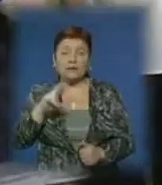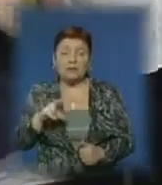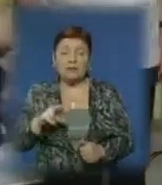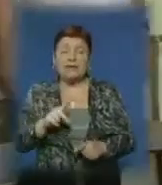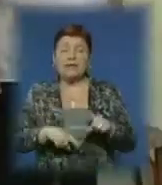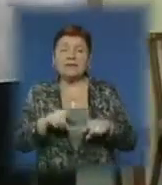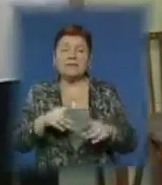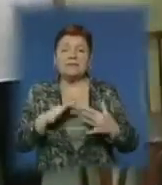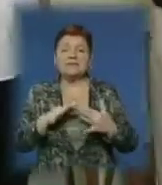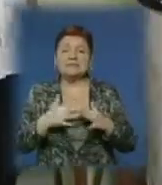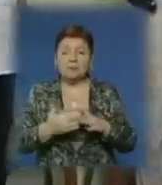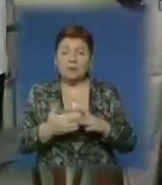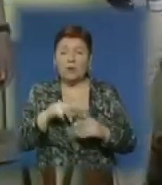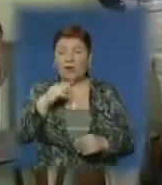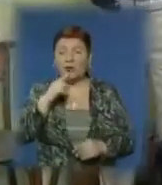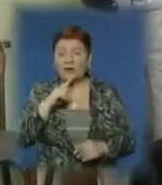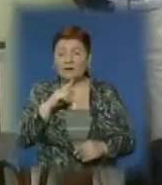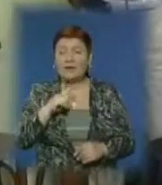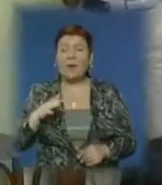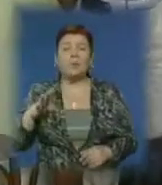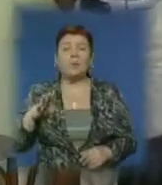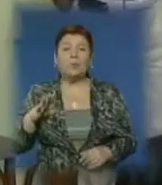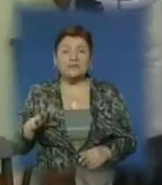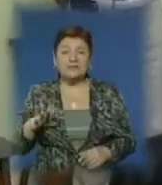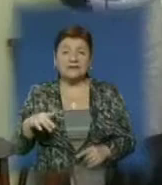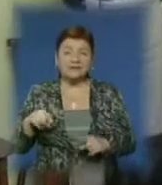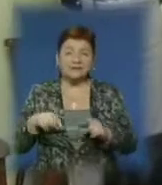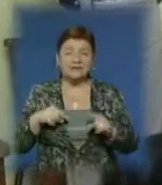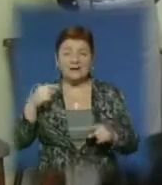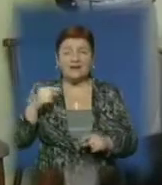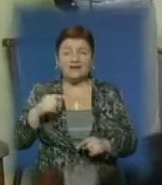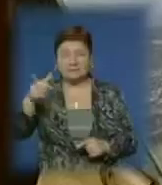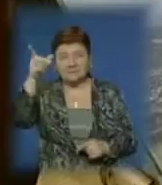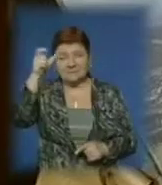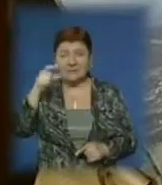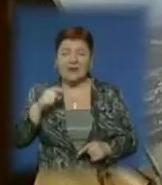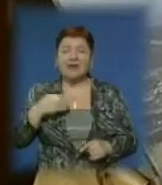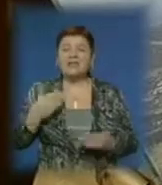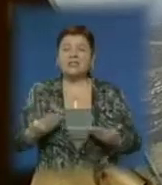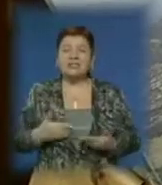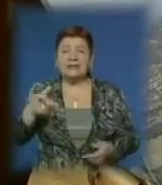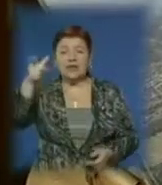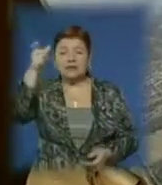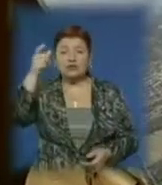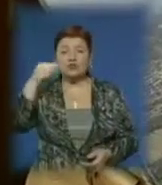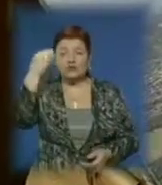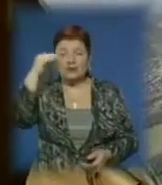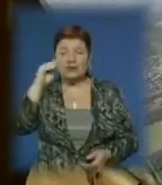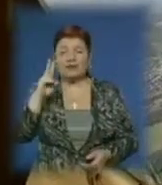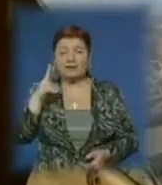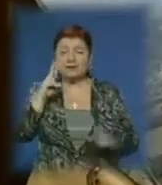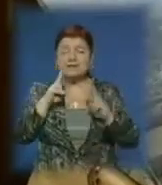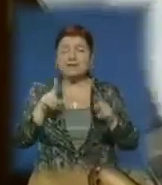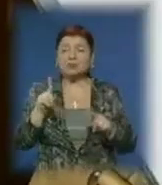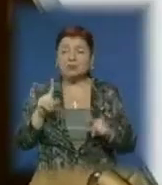рідним селом, бедевлянці кажуть, носить його нечиста сила світом, бо жити на чужині, як відомо, незатишно. Про